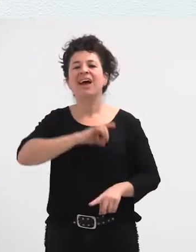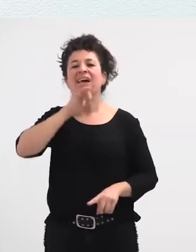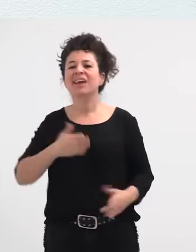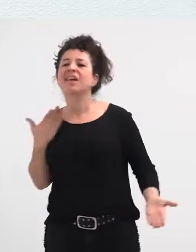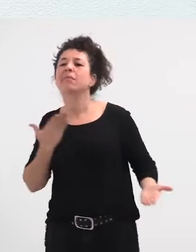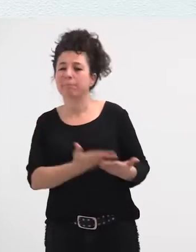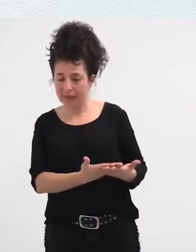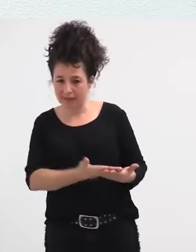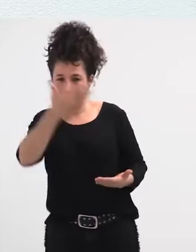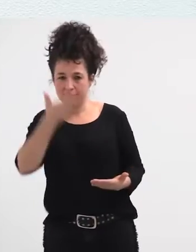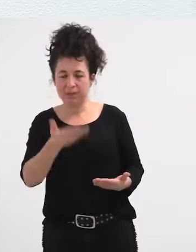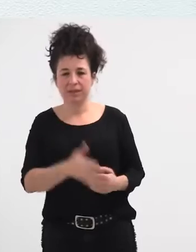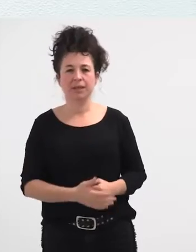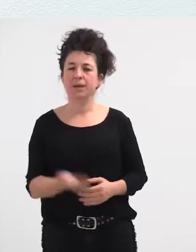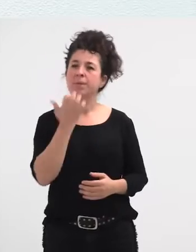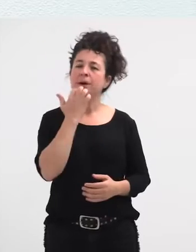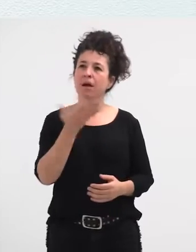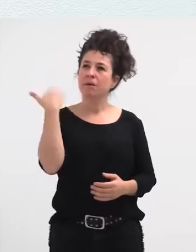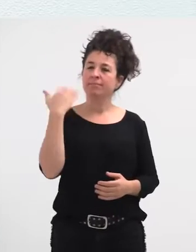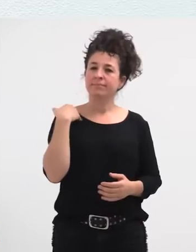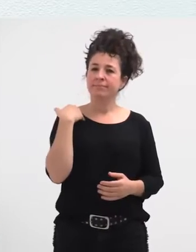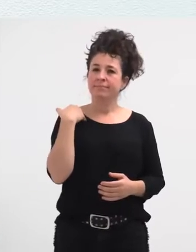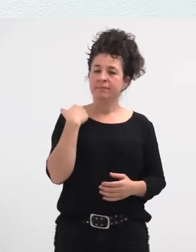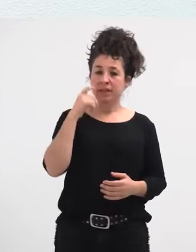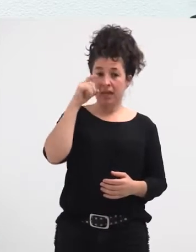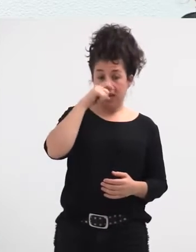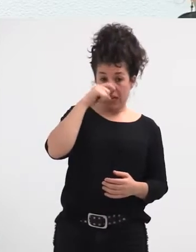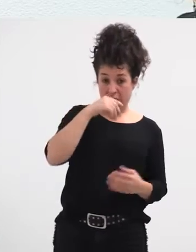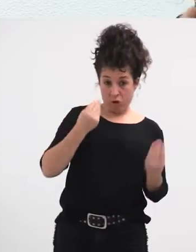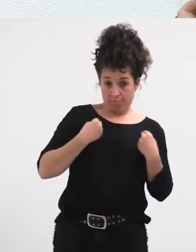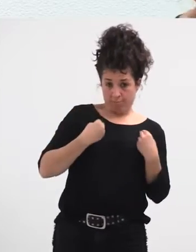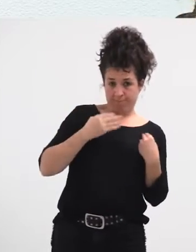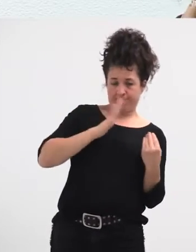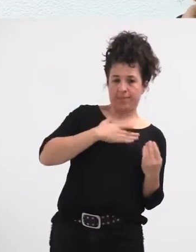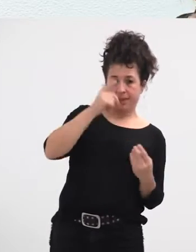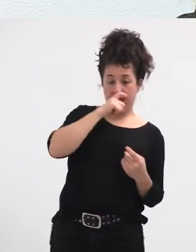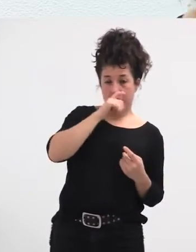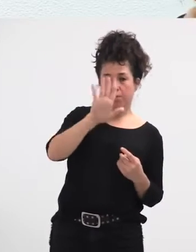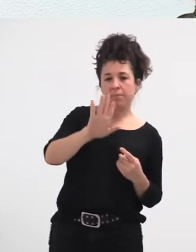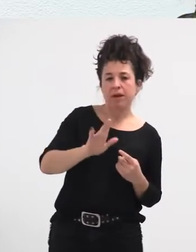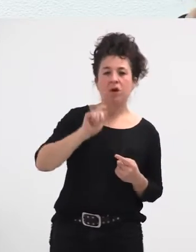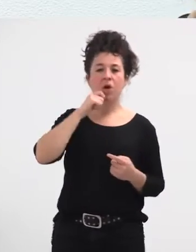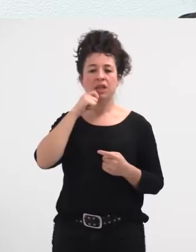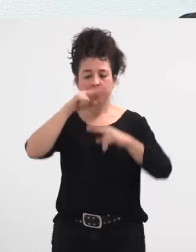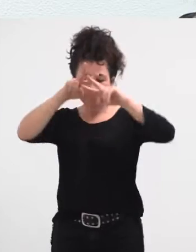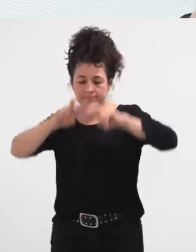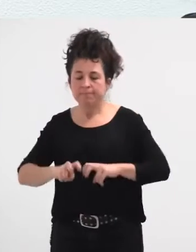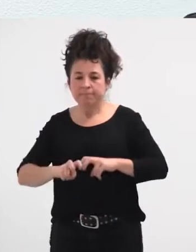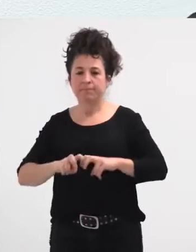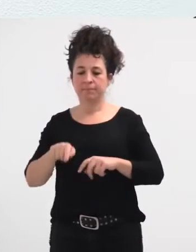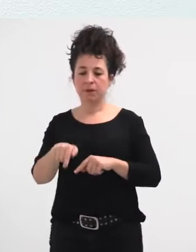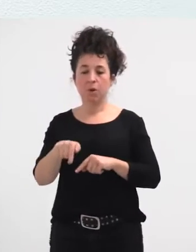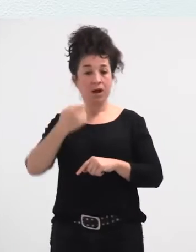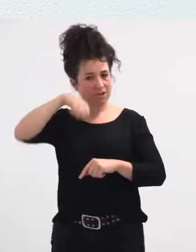adibidez antropologo bat elkarrezketatu germanemen irungoa, baina ondarribiko azertu izan duna, eta beragaldera bat egiten du, Jakingo dezute,